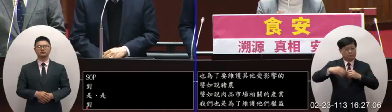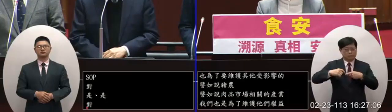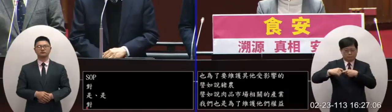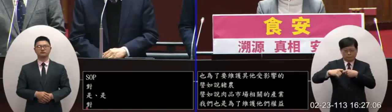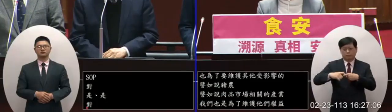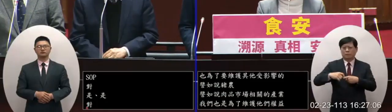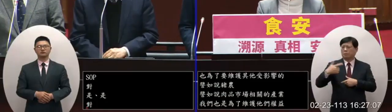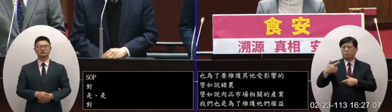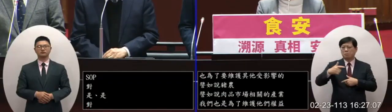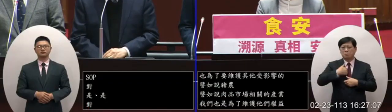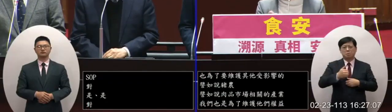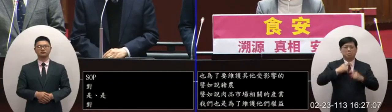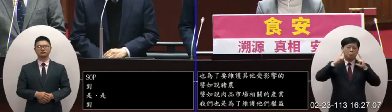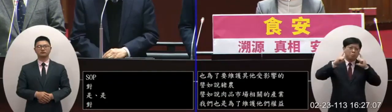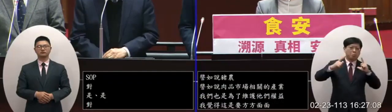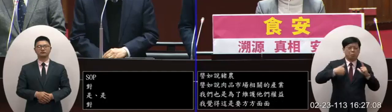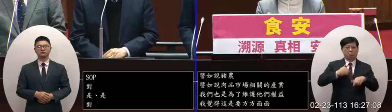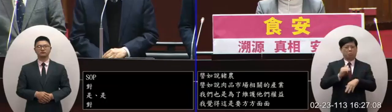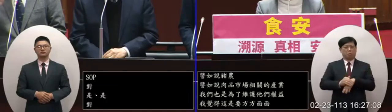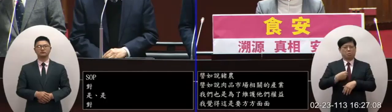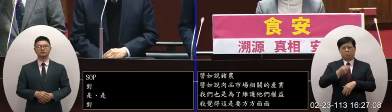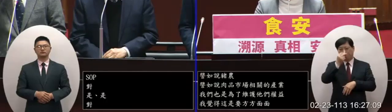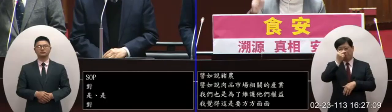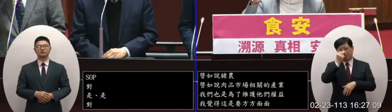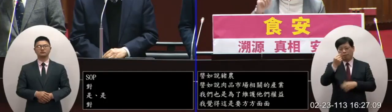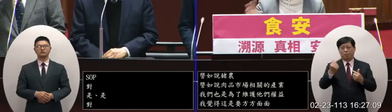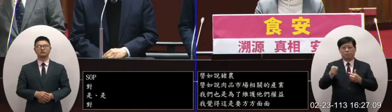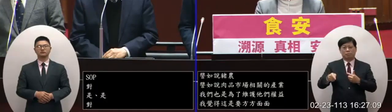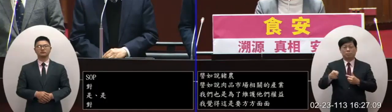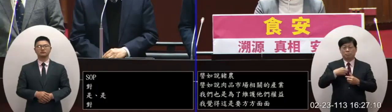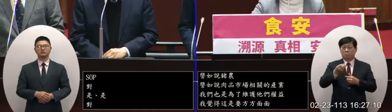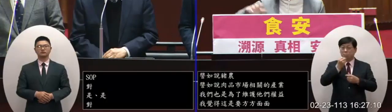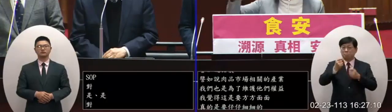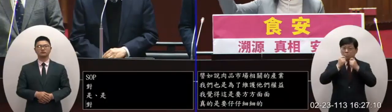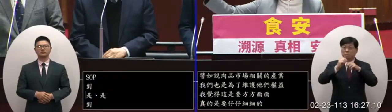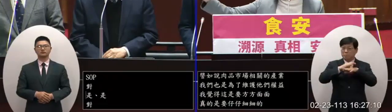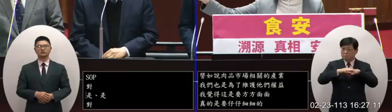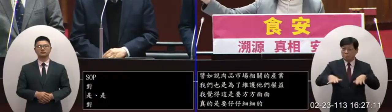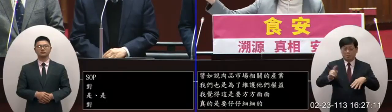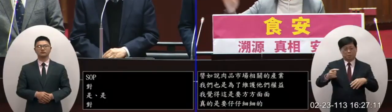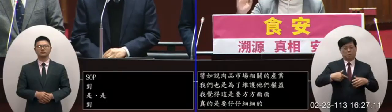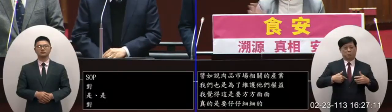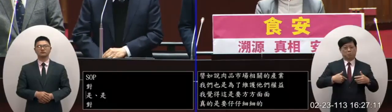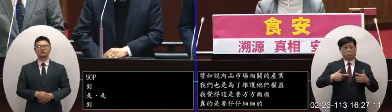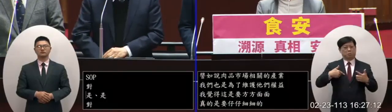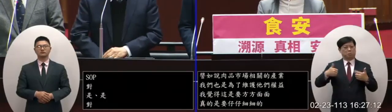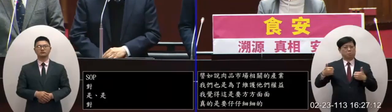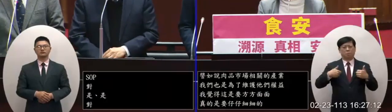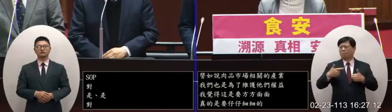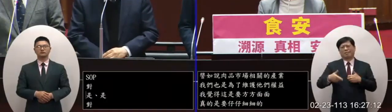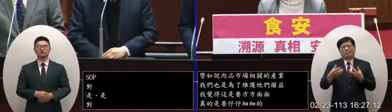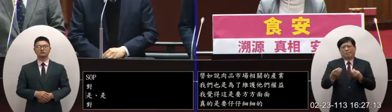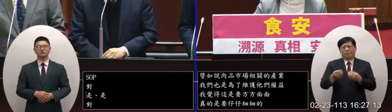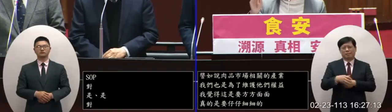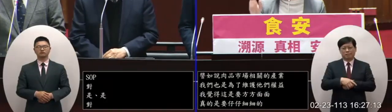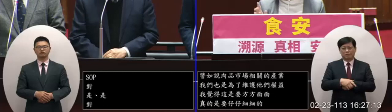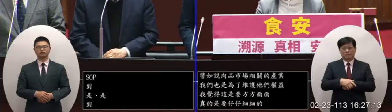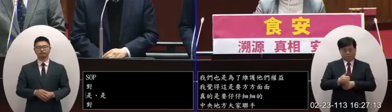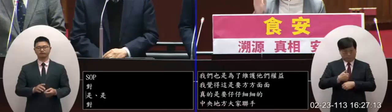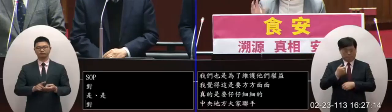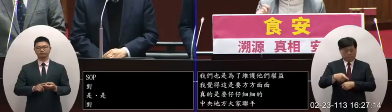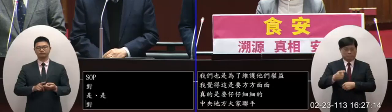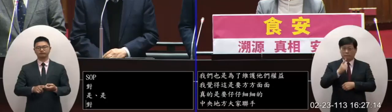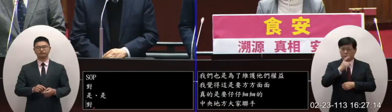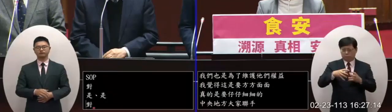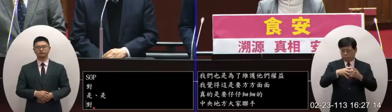這個不是在搶公這個也不是在說食安有英雄主義食安沒有英雄主義食